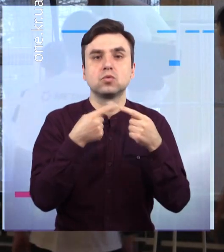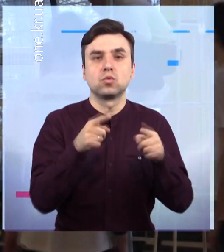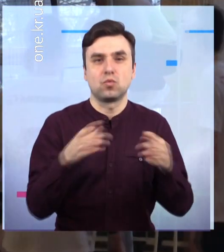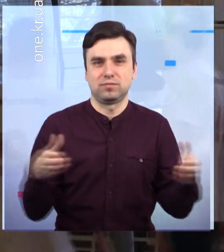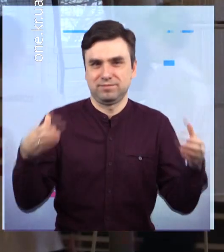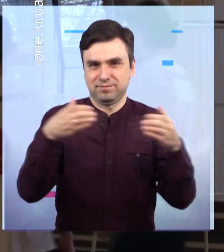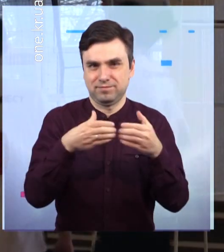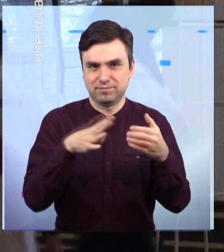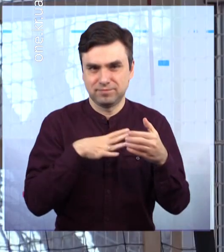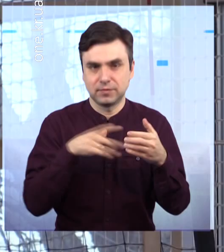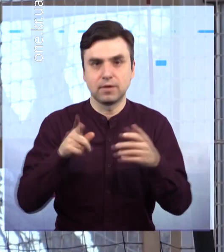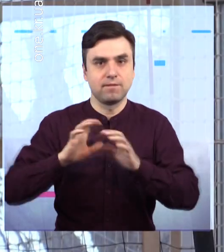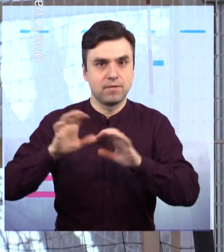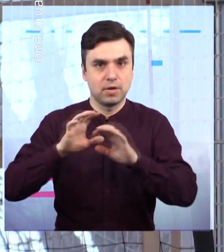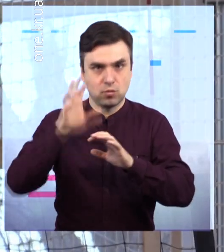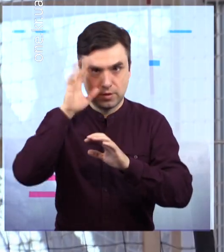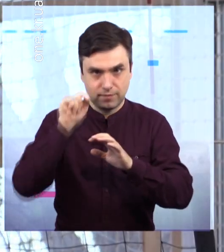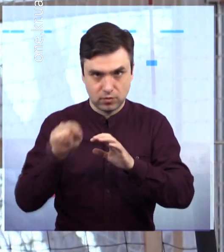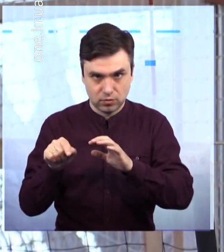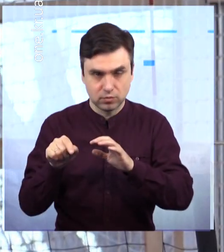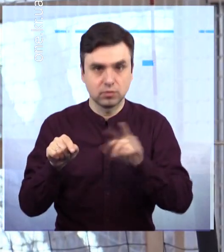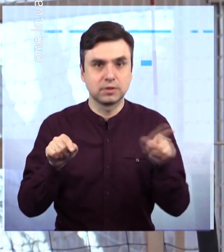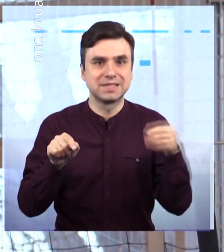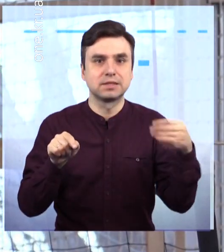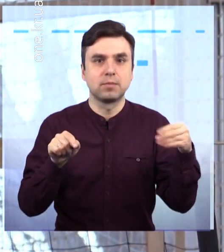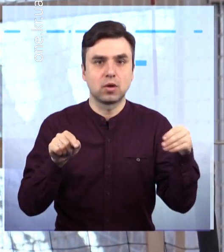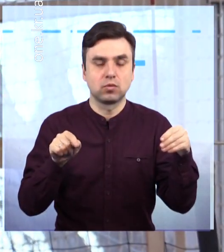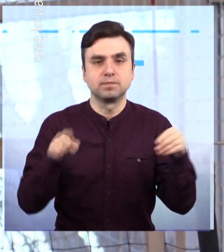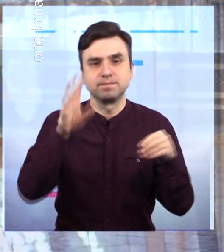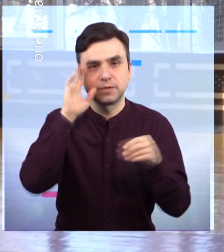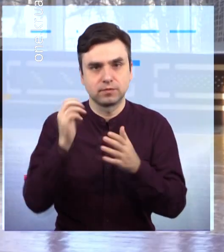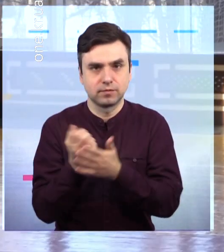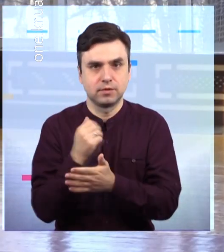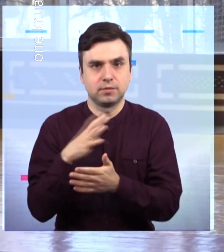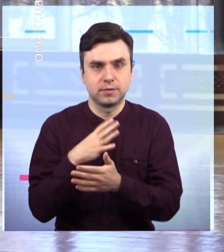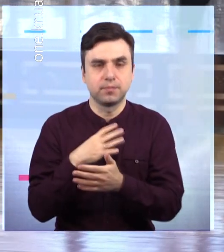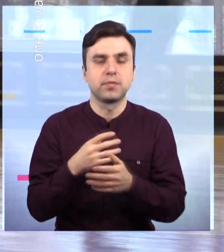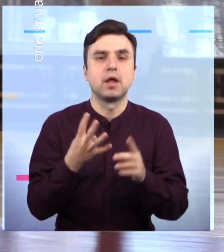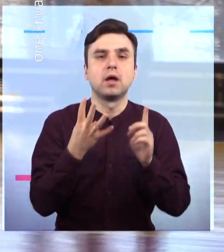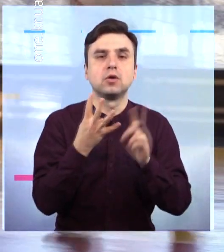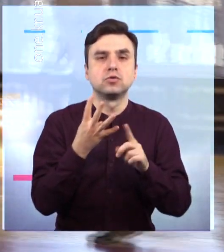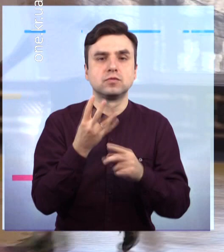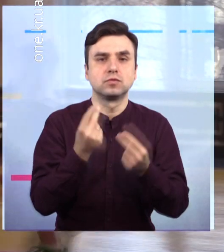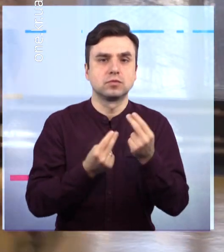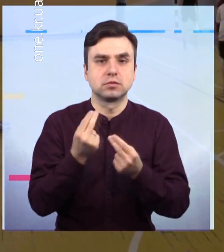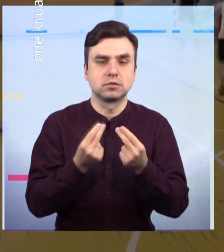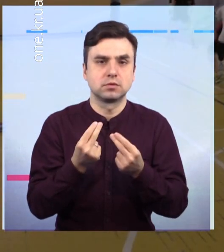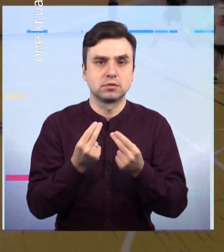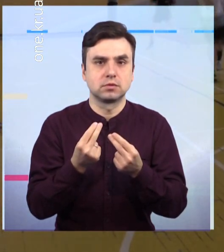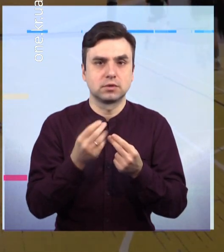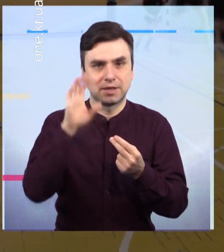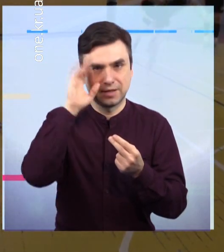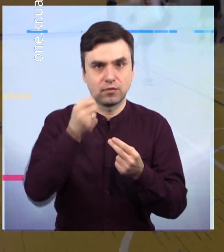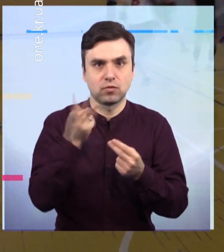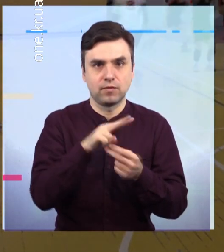зустрічі. Відтак волейболісти клубу Кривбас обіграли суперників із Запоріжжя. У четвертій грі волейбольної ліги зустрілися